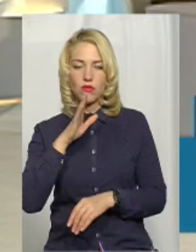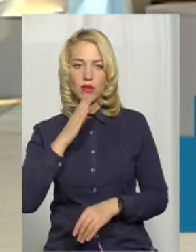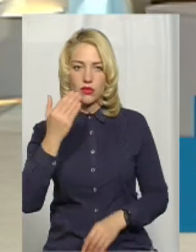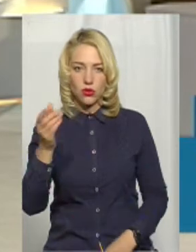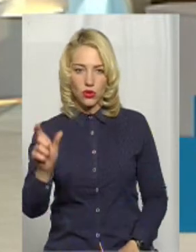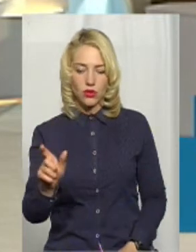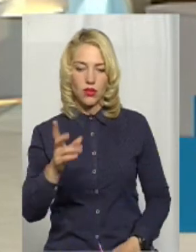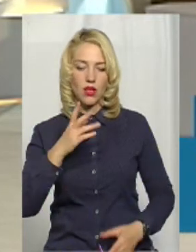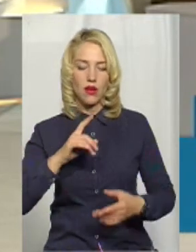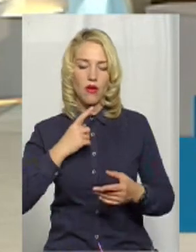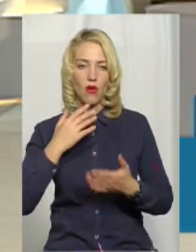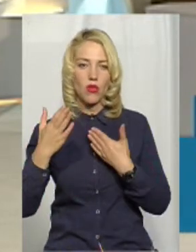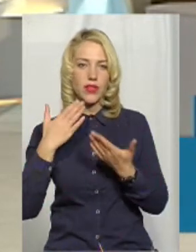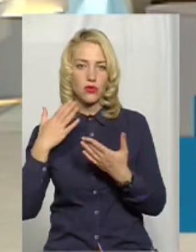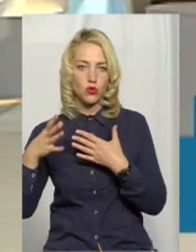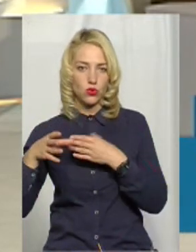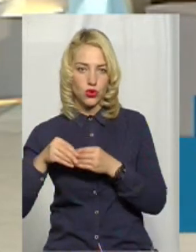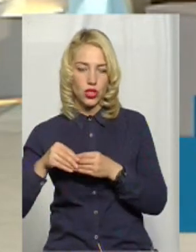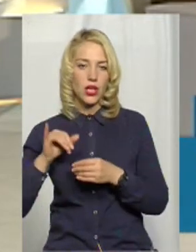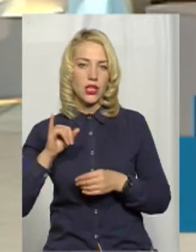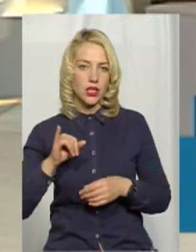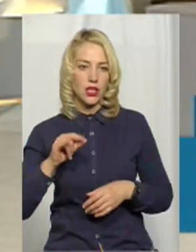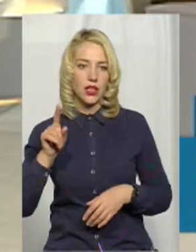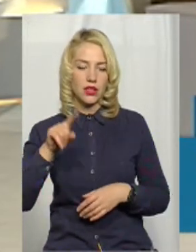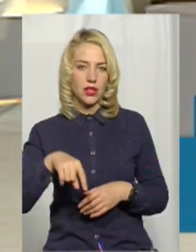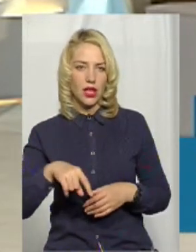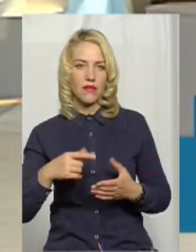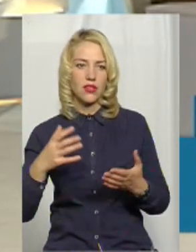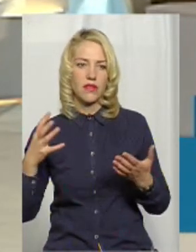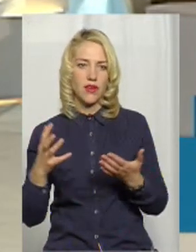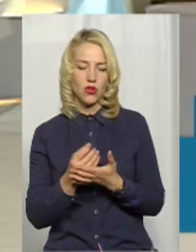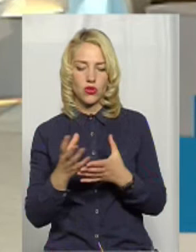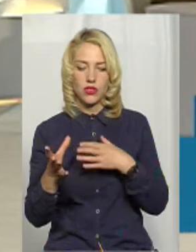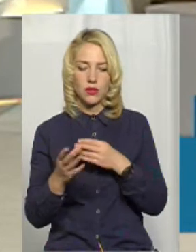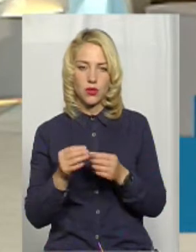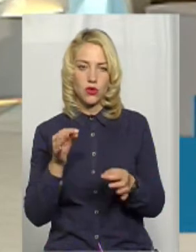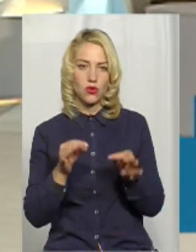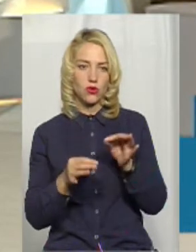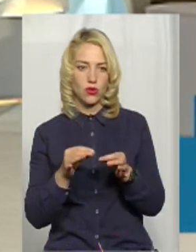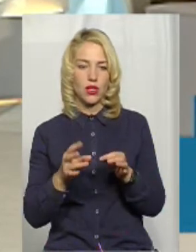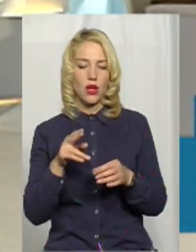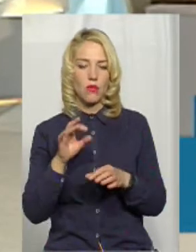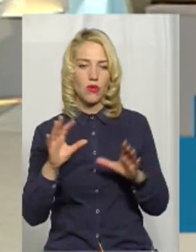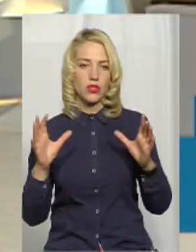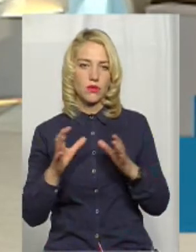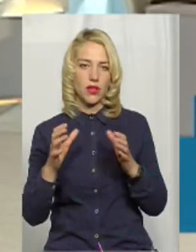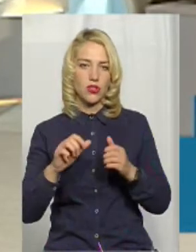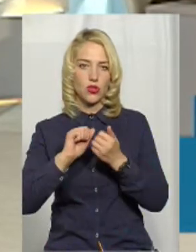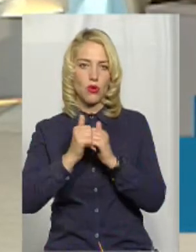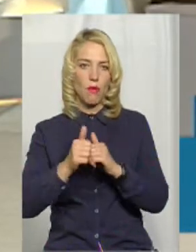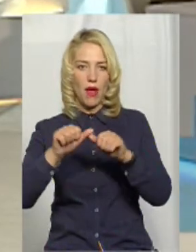і контактуючи, і навіть виграючи спільно суди по збереженню пам'яток.